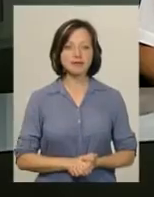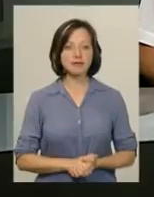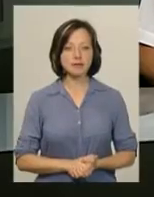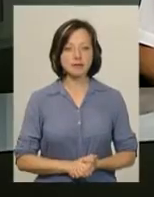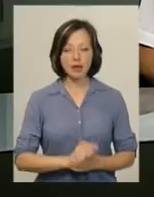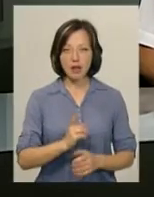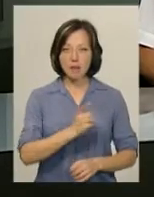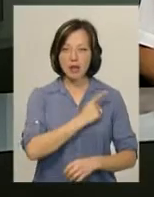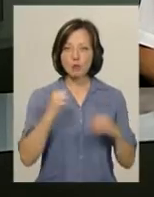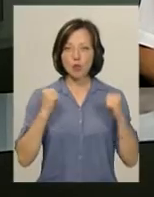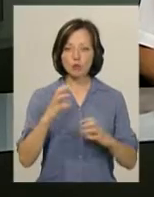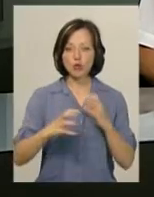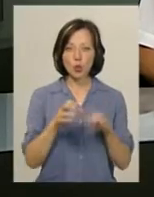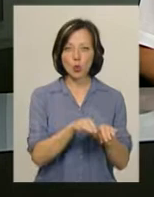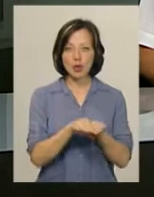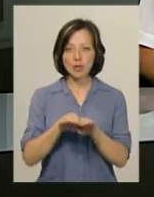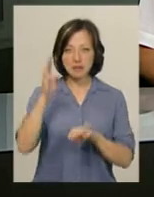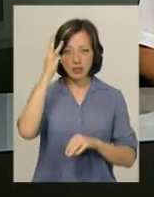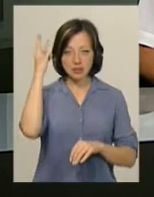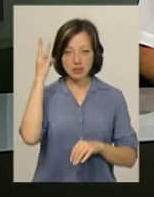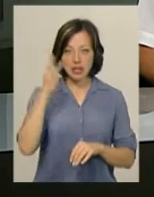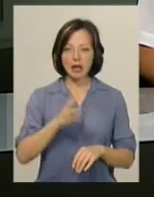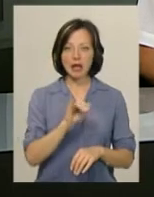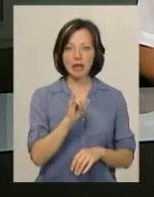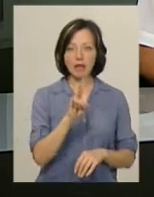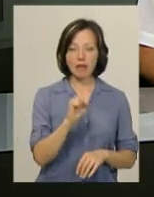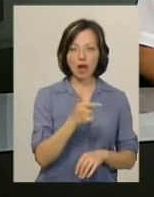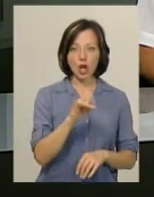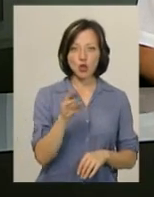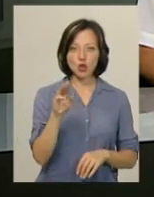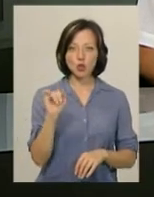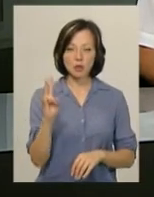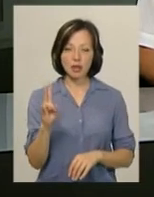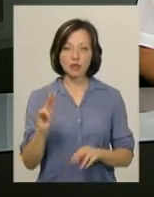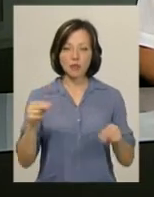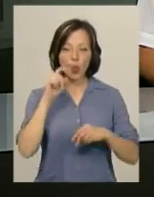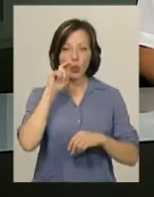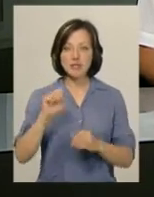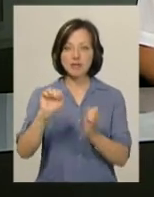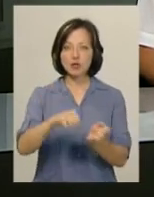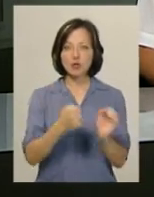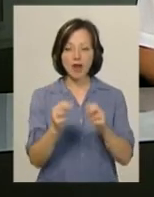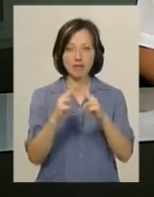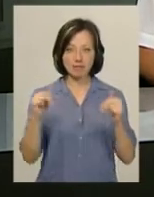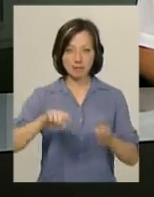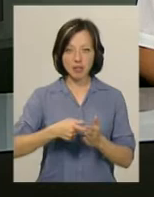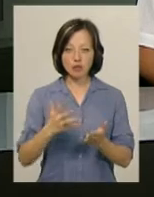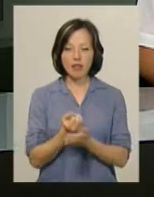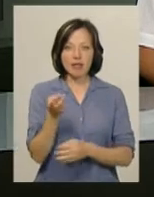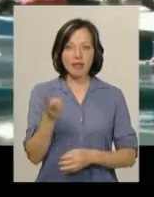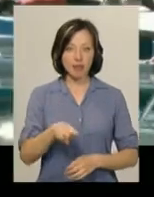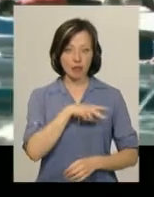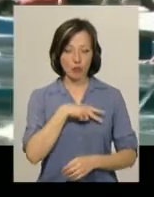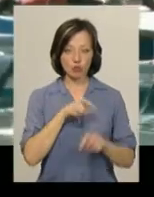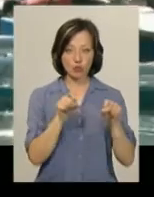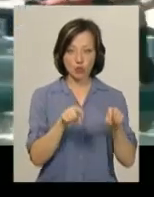Майстер спорту міжнародного класу з Хмельницького Інна Грищун на чемпіонаті України з Висловання в Дніпрі здобула дві нагороди.